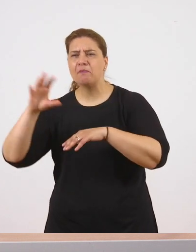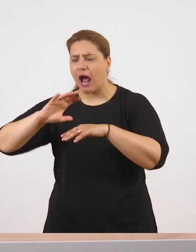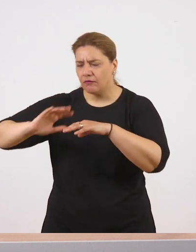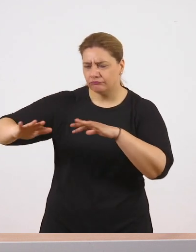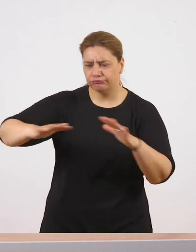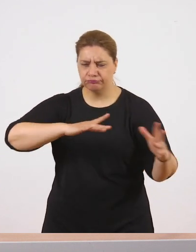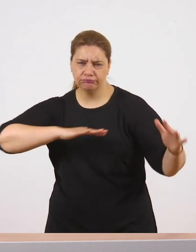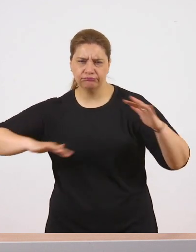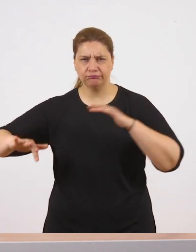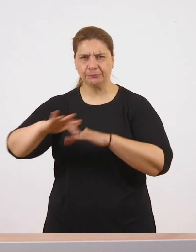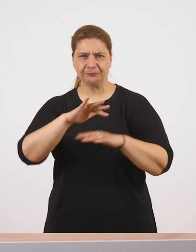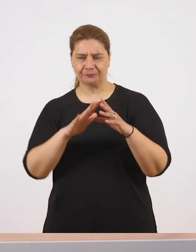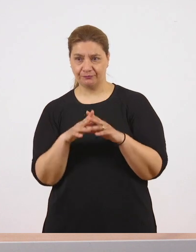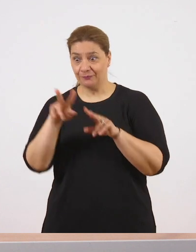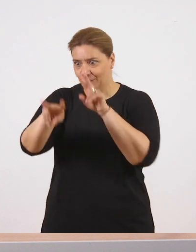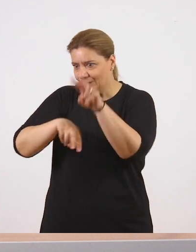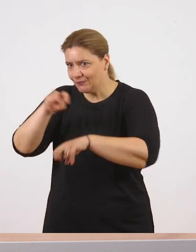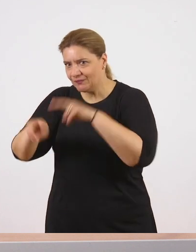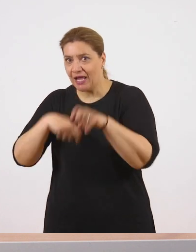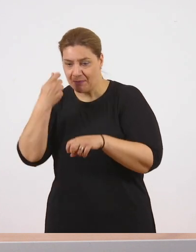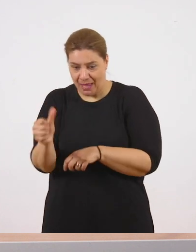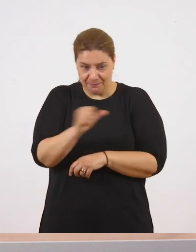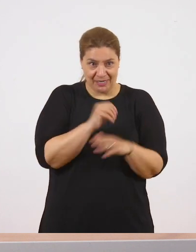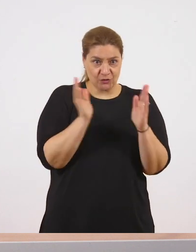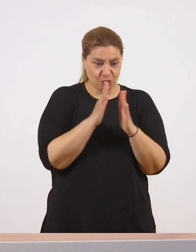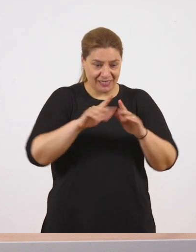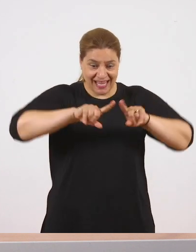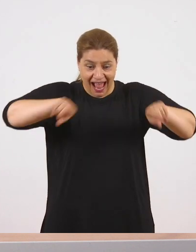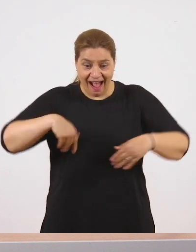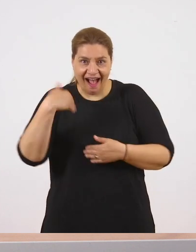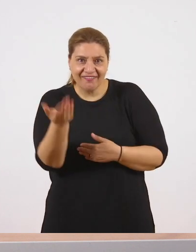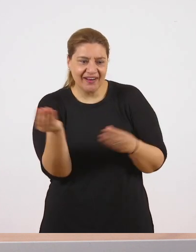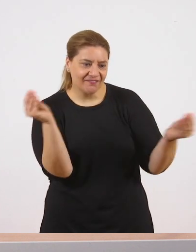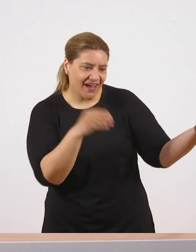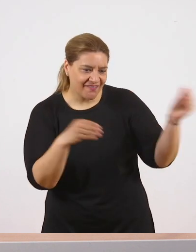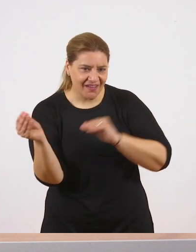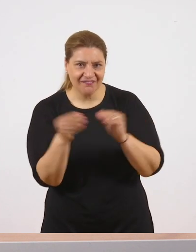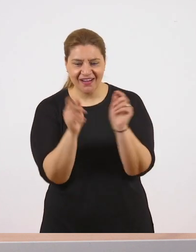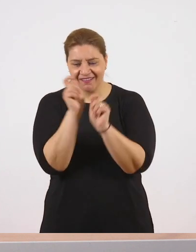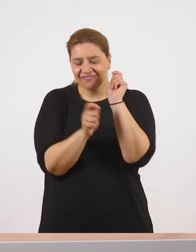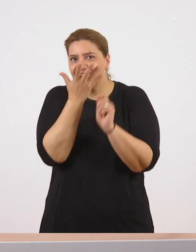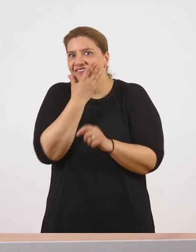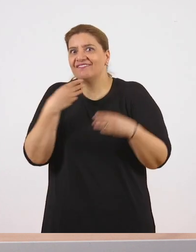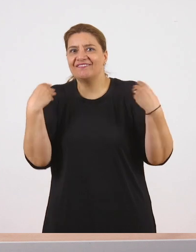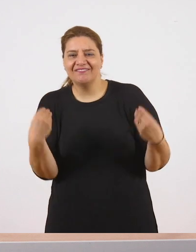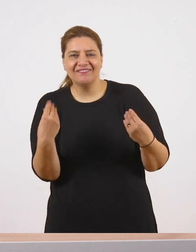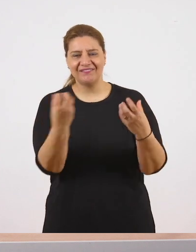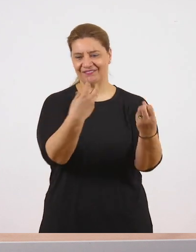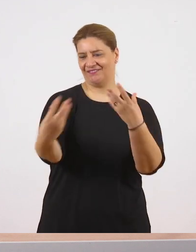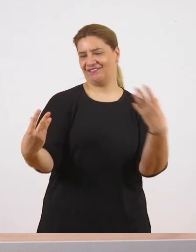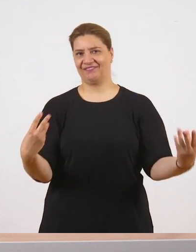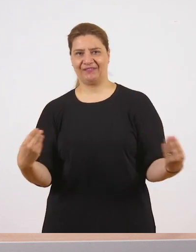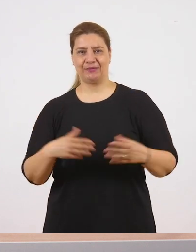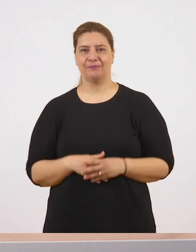Με λίγες καλλιτεχνικές επεμβάσεις, όπως έλεγε η ίδια, έφτιαχανε αριστουργήματα που στόλιζαν τον κήπο και την αυλή μας.